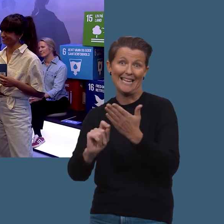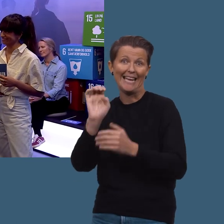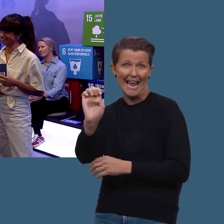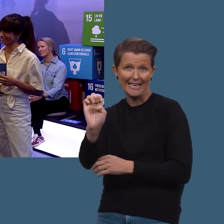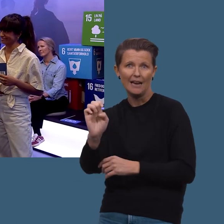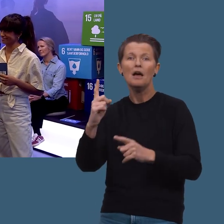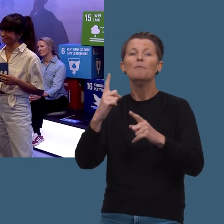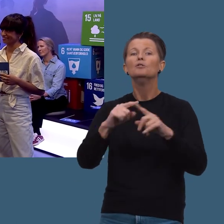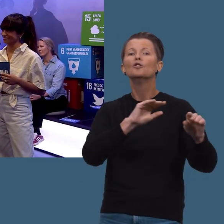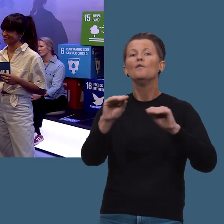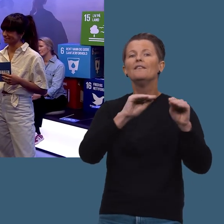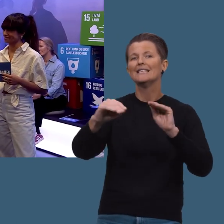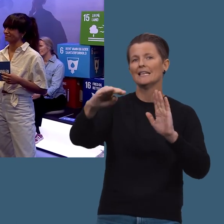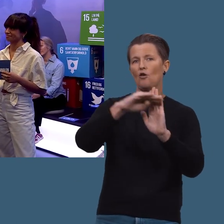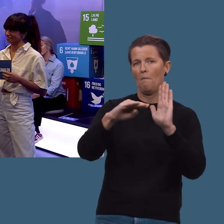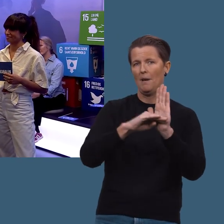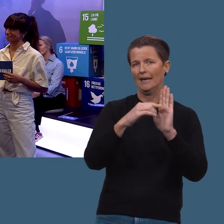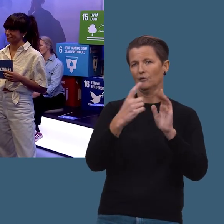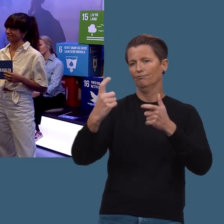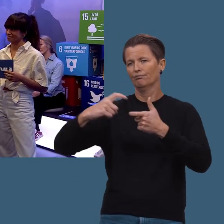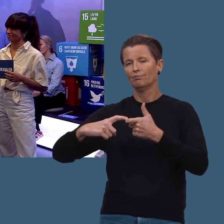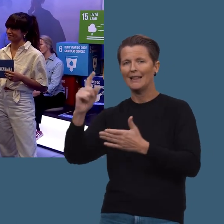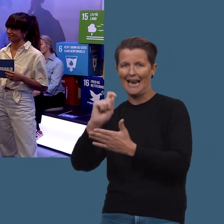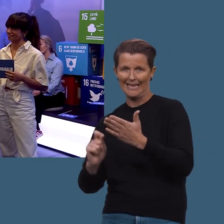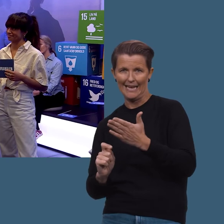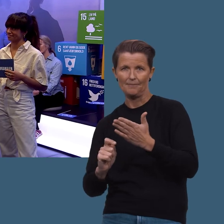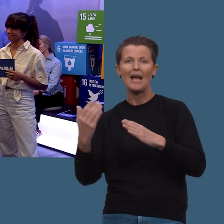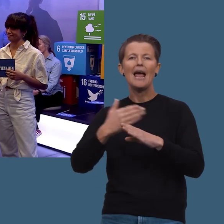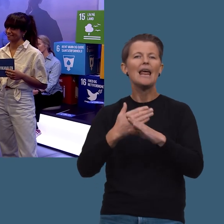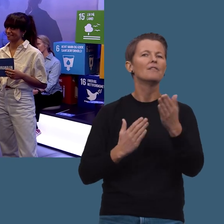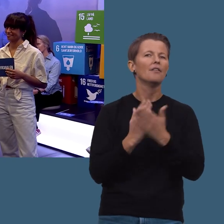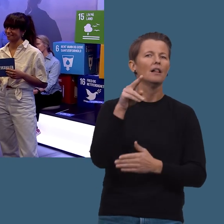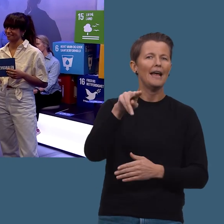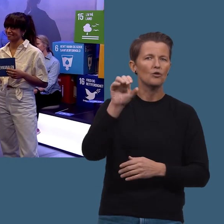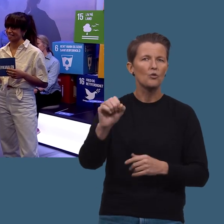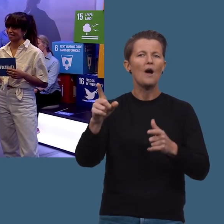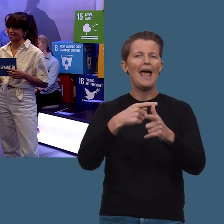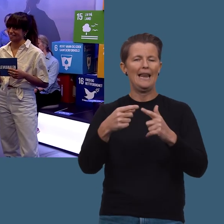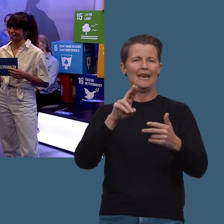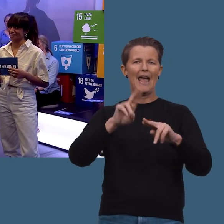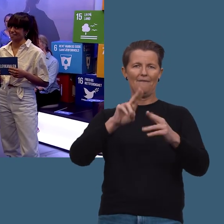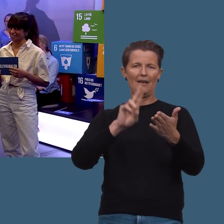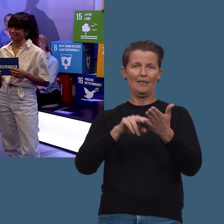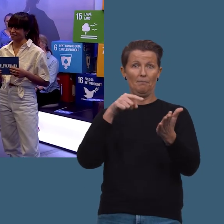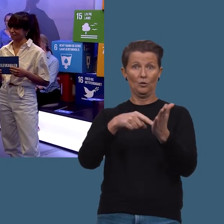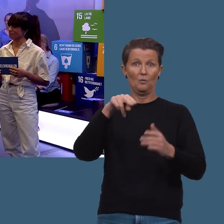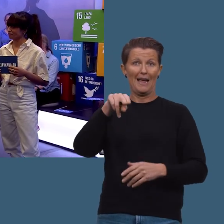Og der finner dere også undervisningsopplegg til de tegningene elevkanalen.no eller FN.no. Det var